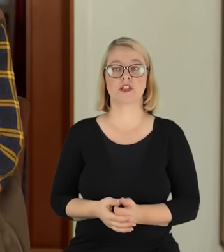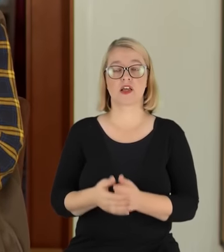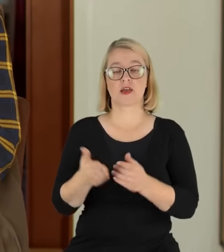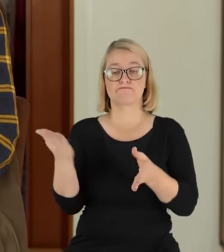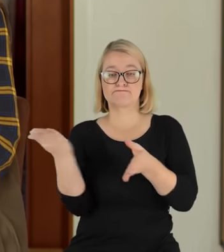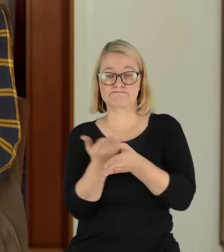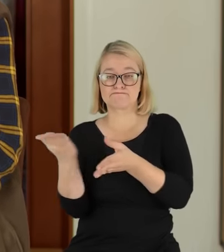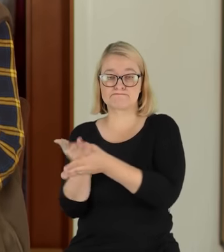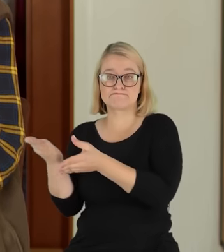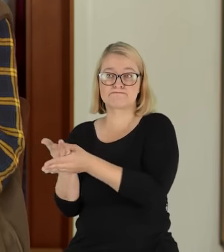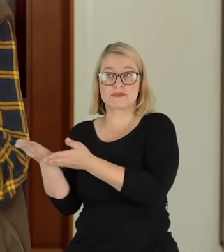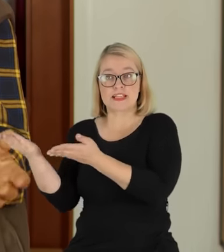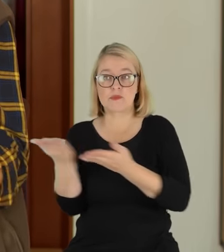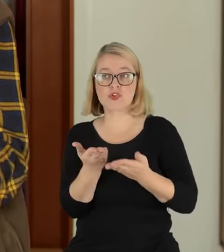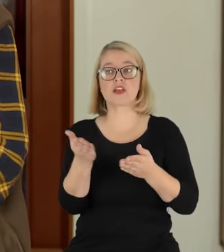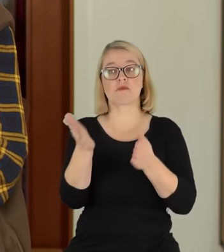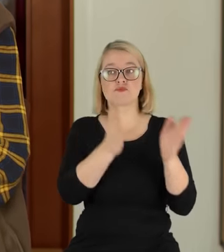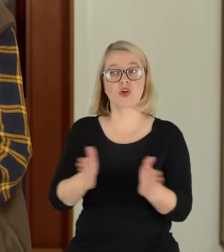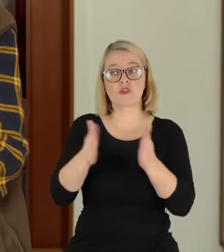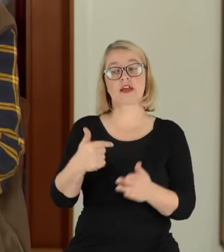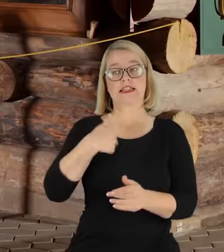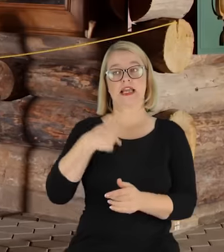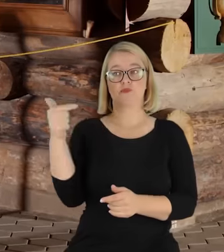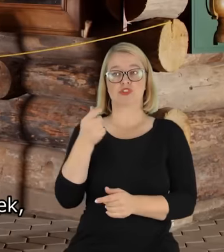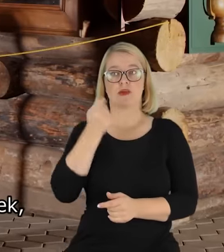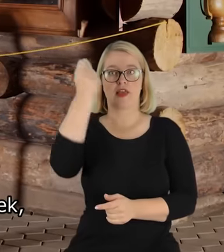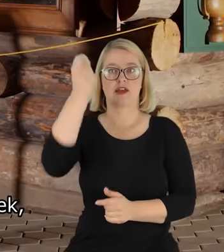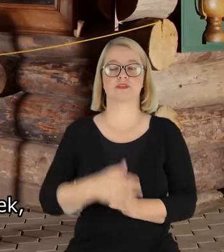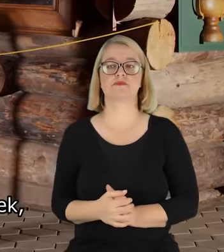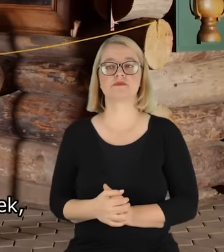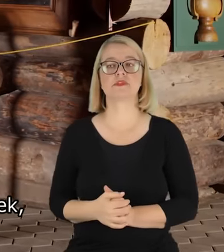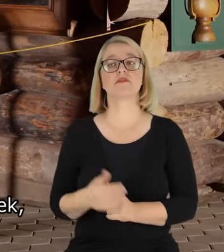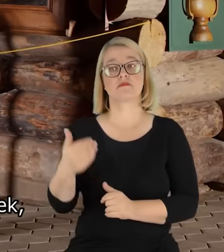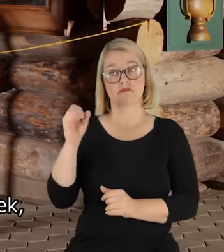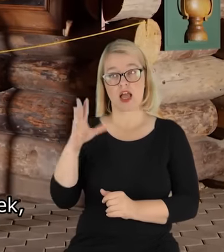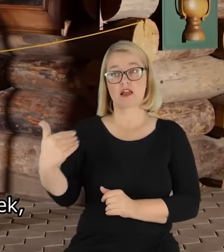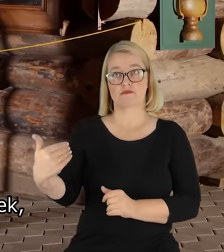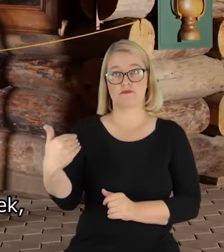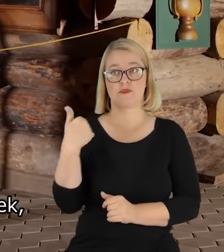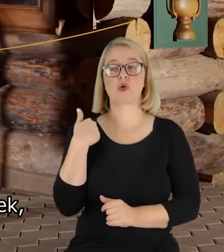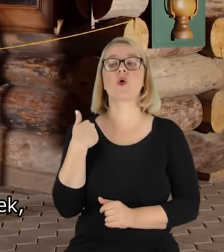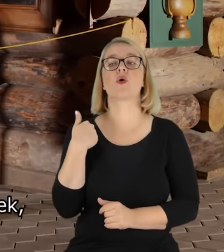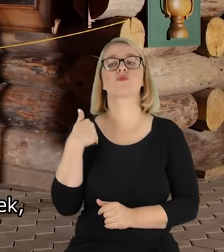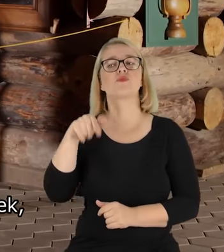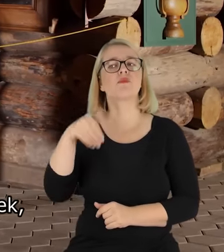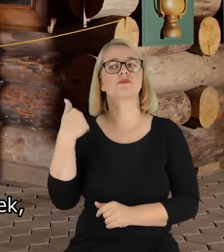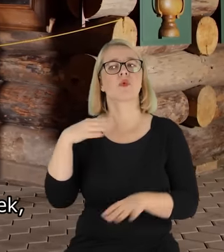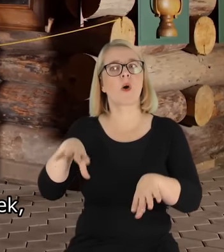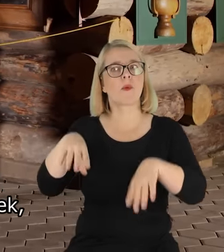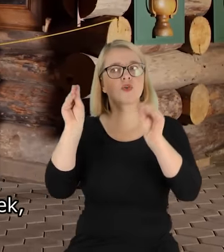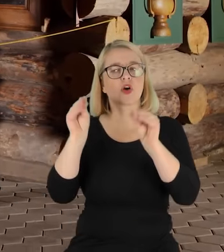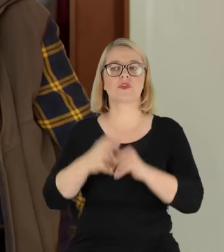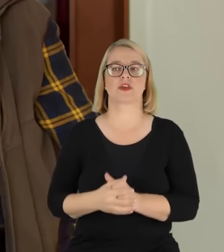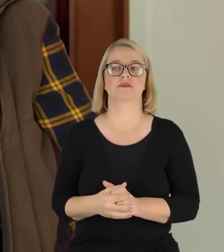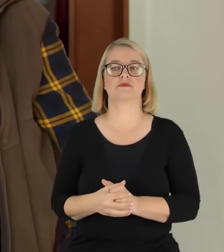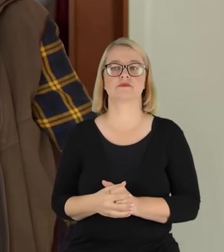przygotowano i musiałem wjechać. I tak to trwało i to był ten zalążek, to był ten